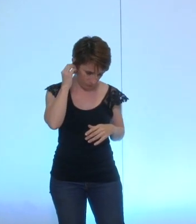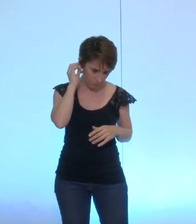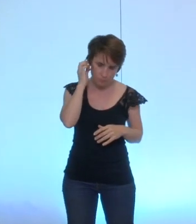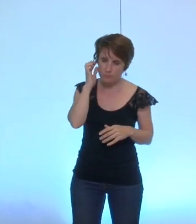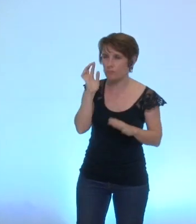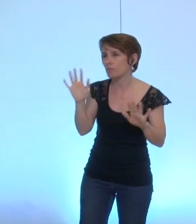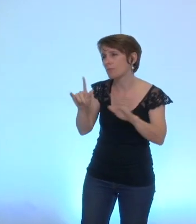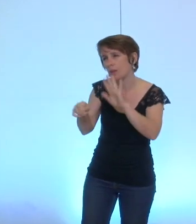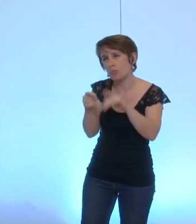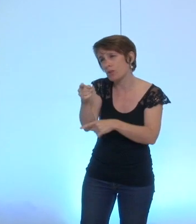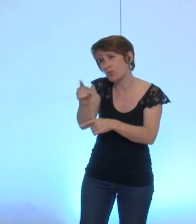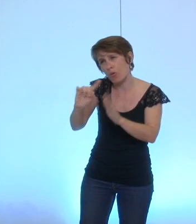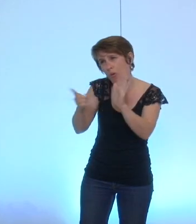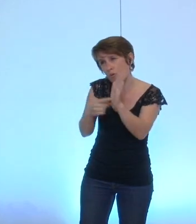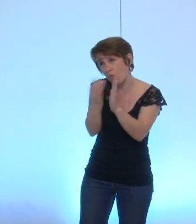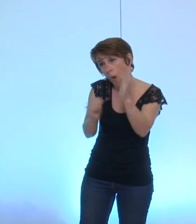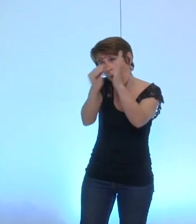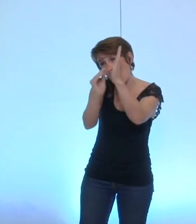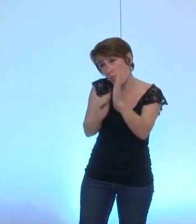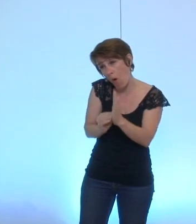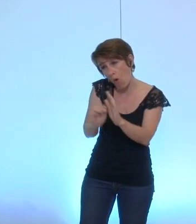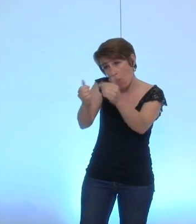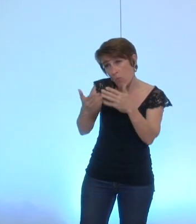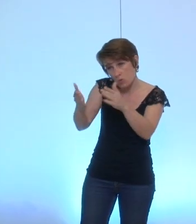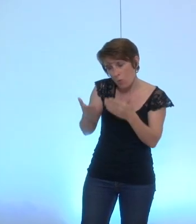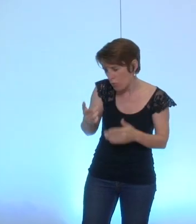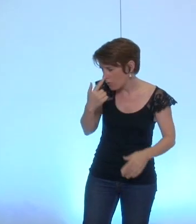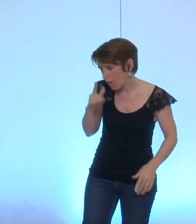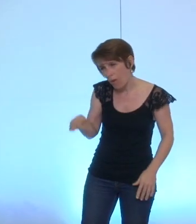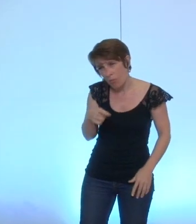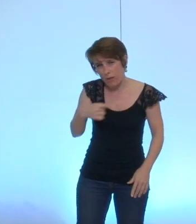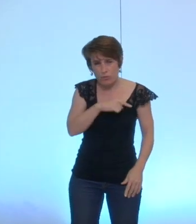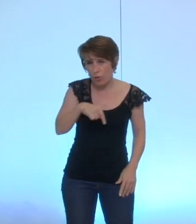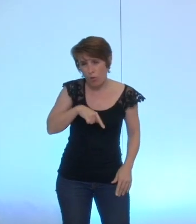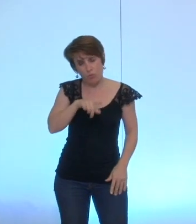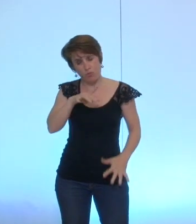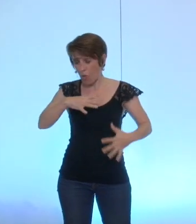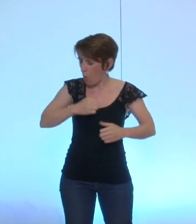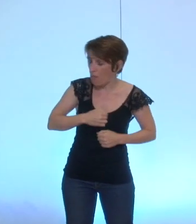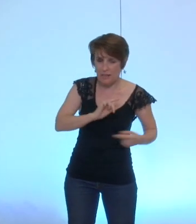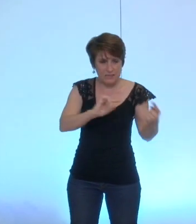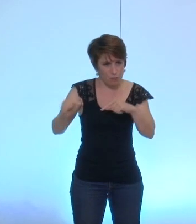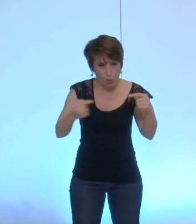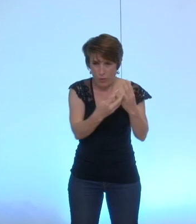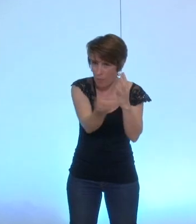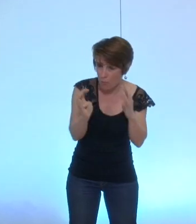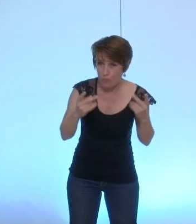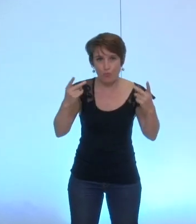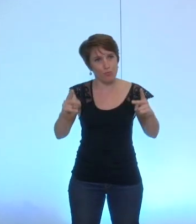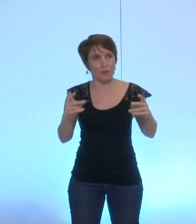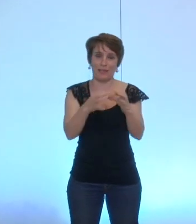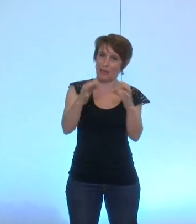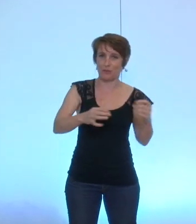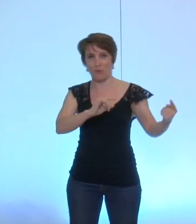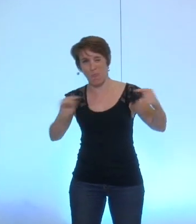le droit de faire des amendements au contraire nous sommes nous avons toujours été pour le débat lors des conseils et de façon publique ça anime nos débats